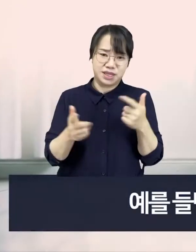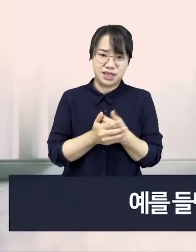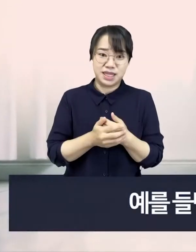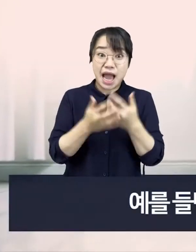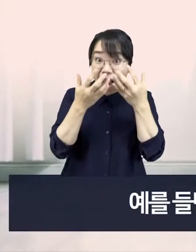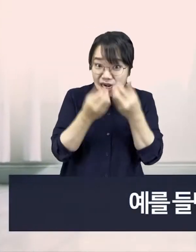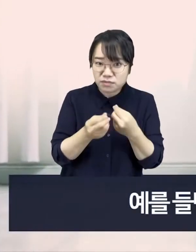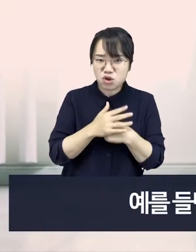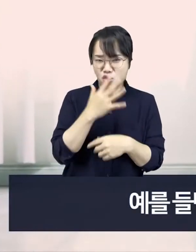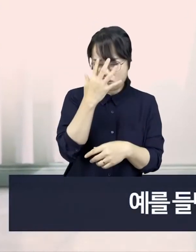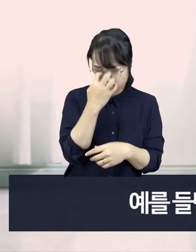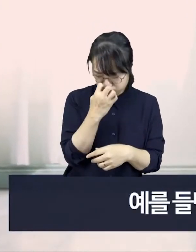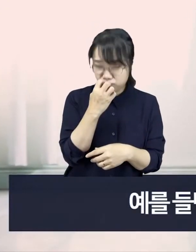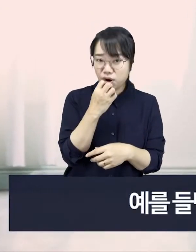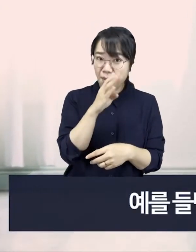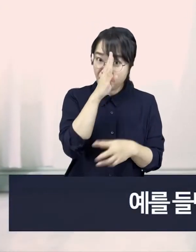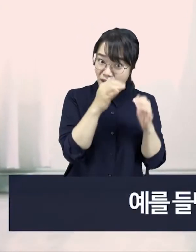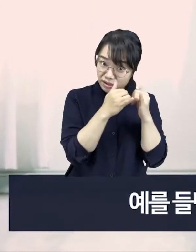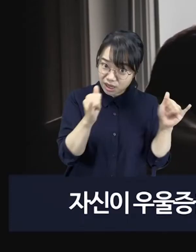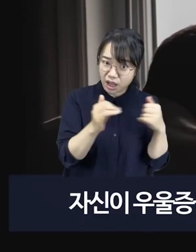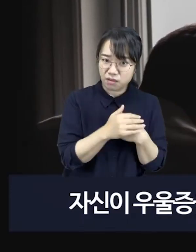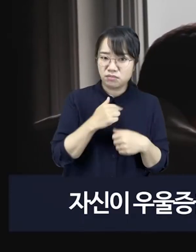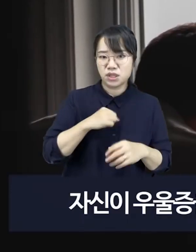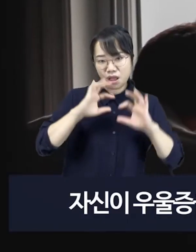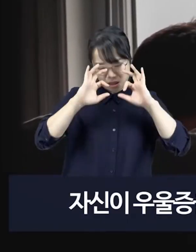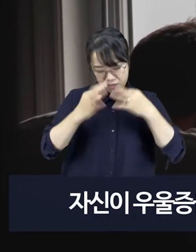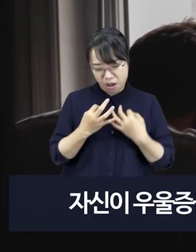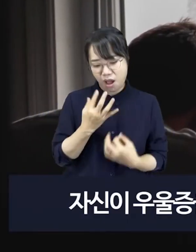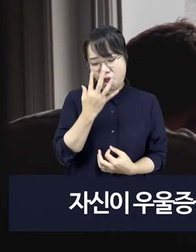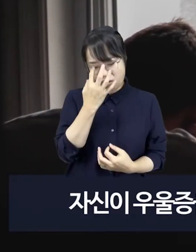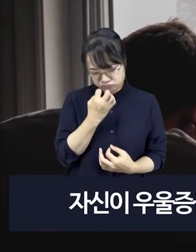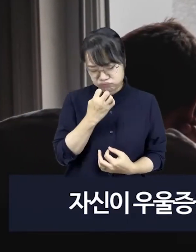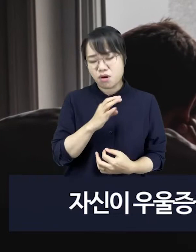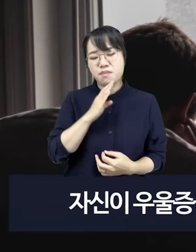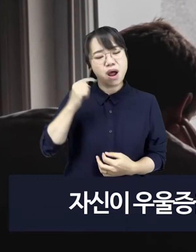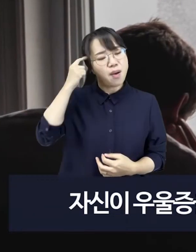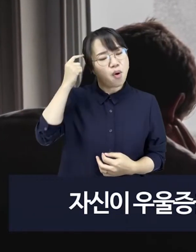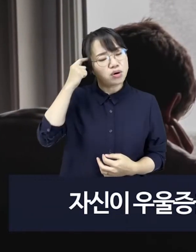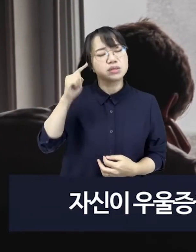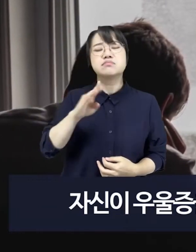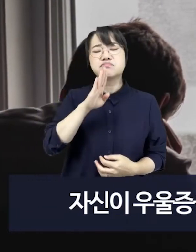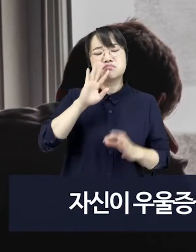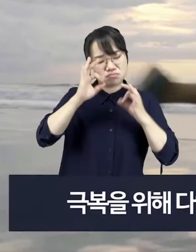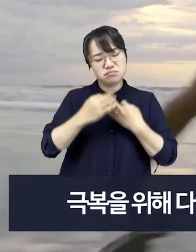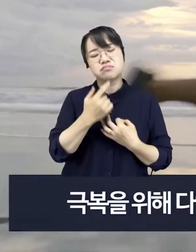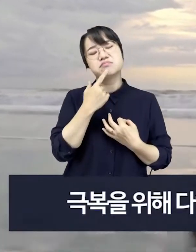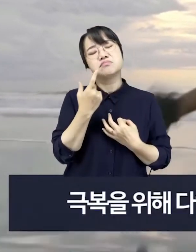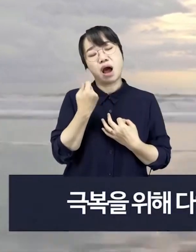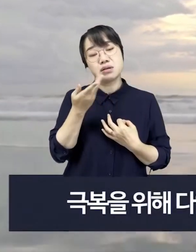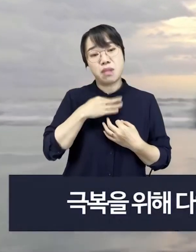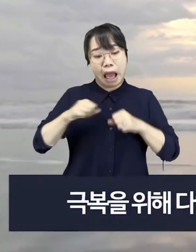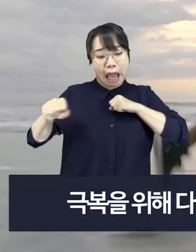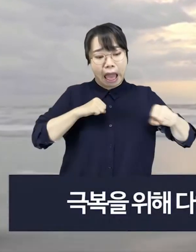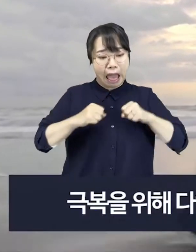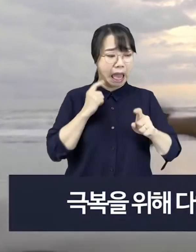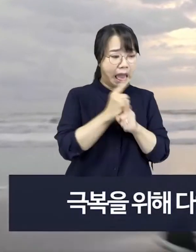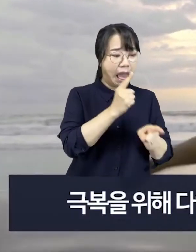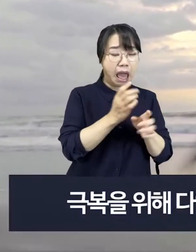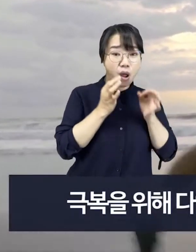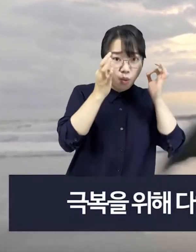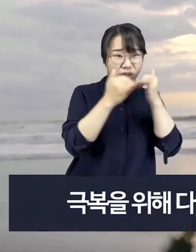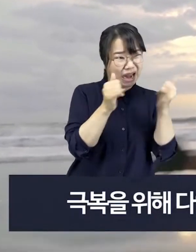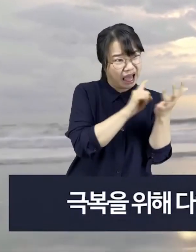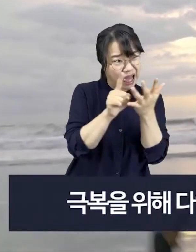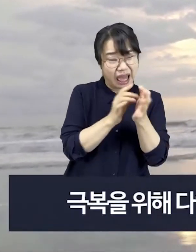예를 들면 우울증을 앓고 있는 사람이 자신이 우울증을 겪고 있다는 것을 머리로는 알지만 극복을 위해서 다양한 활동을